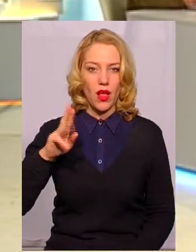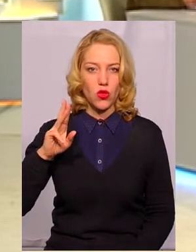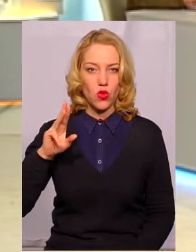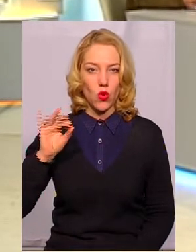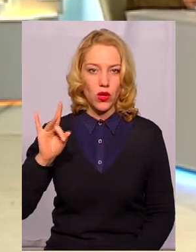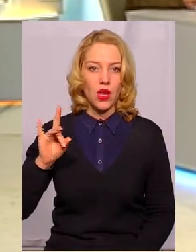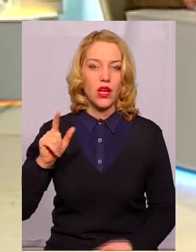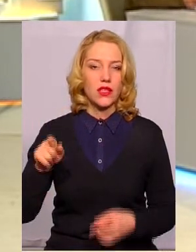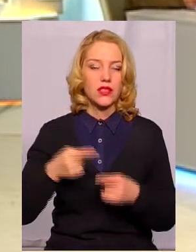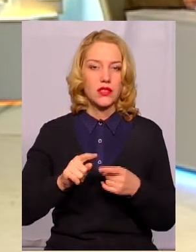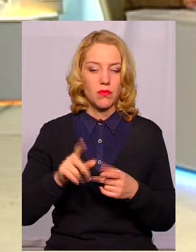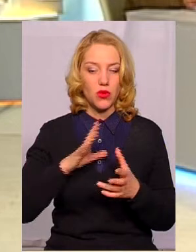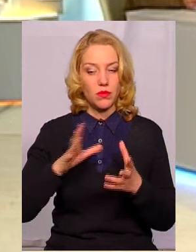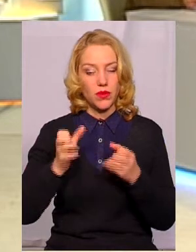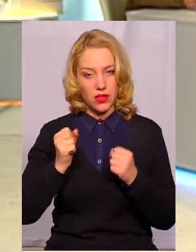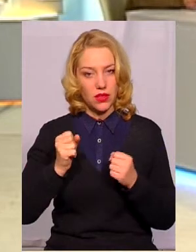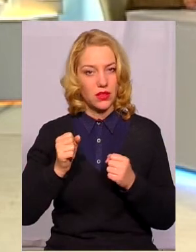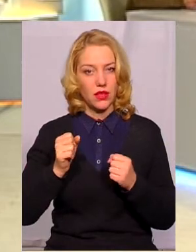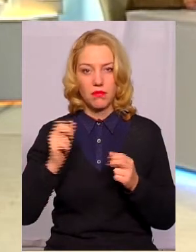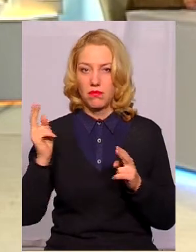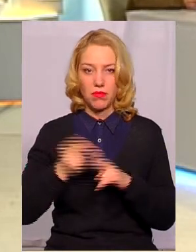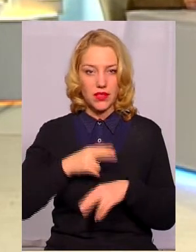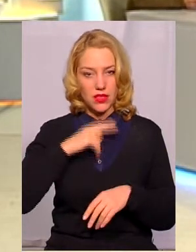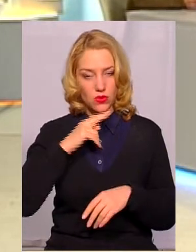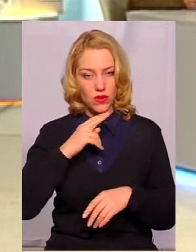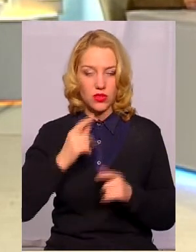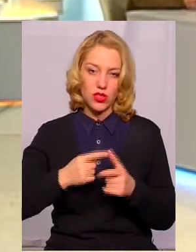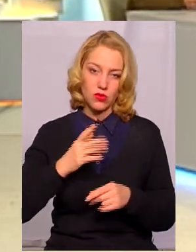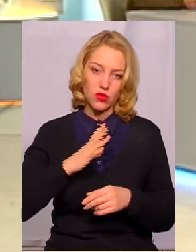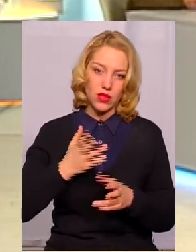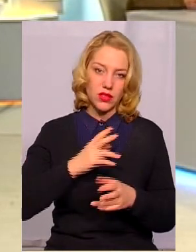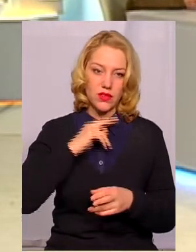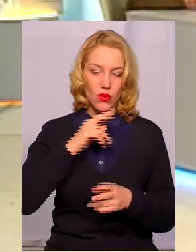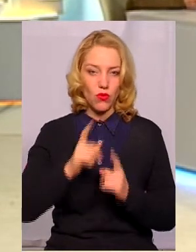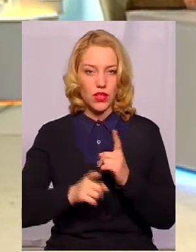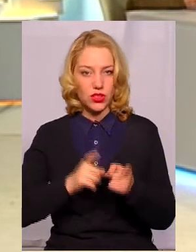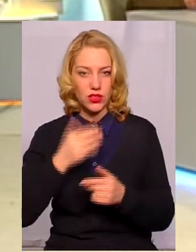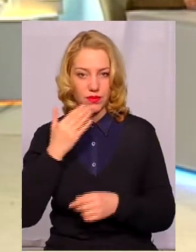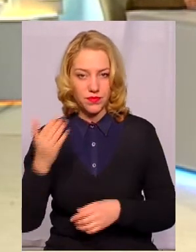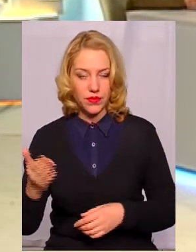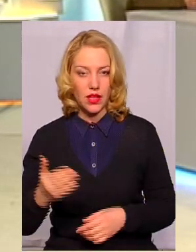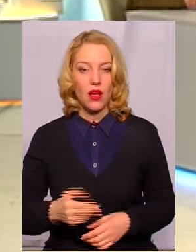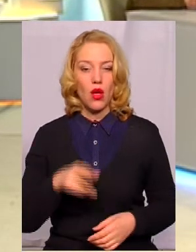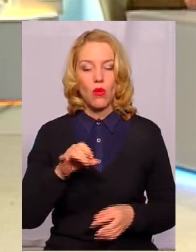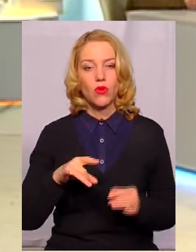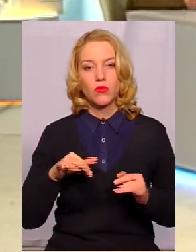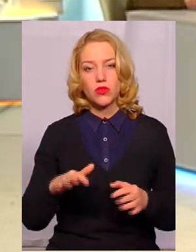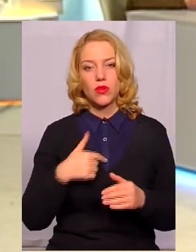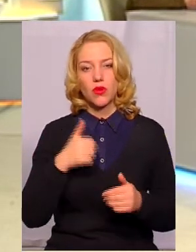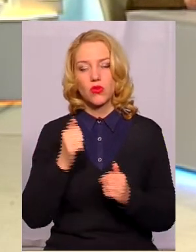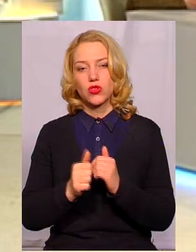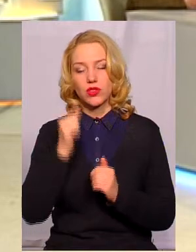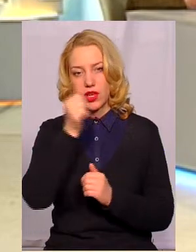прийняті без будь-яких застережень, чи були якісь зауваження і щось змінилося? Ні. Ну, по процедурі ми кожен рік